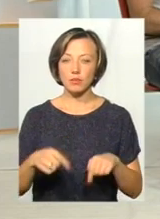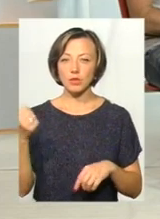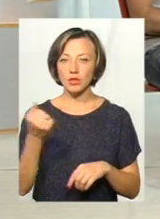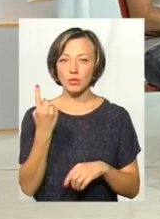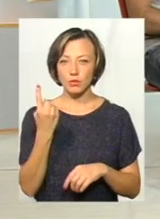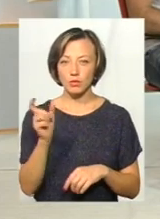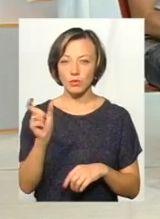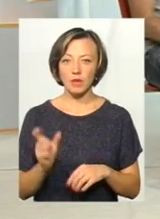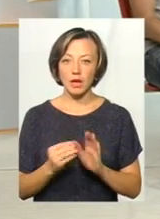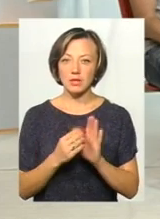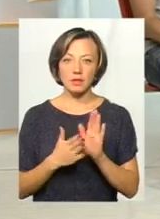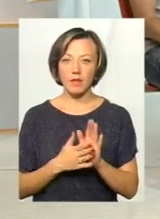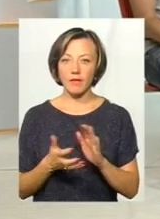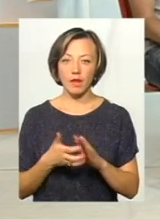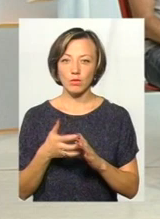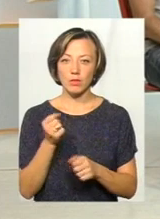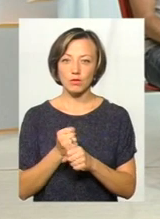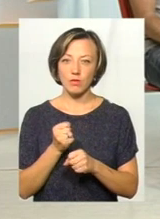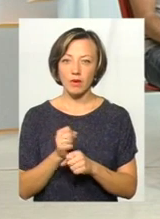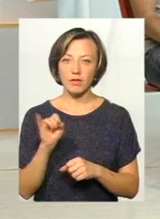одного, значить, реєстратор не допрацював.